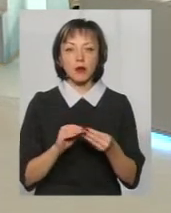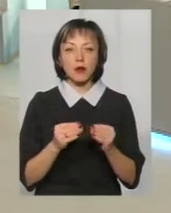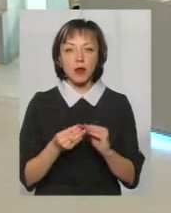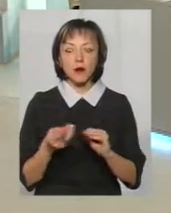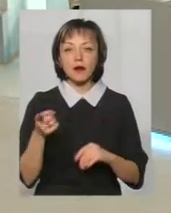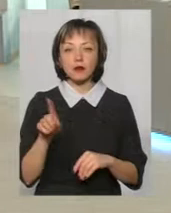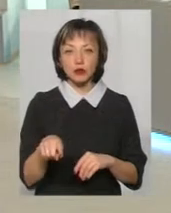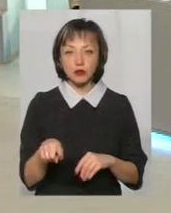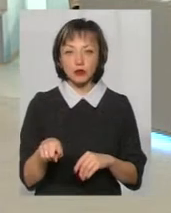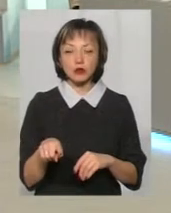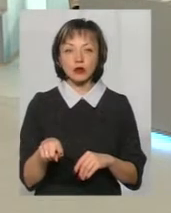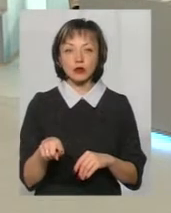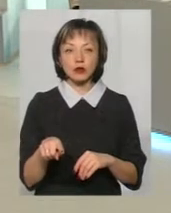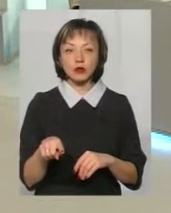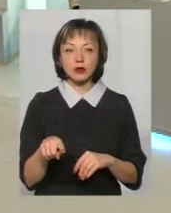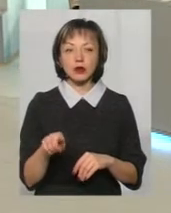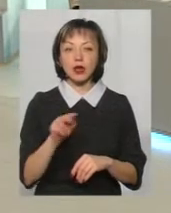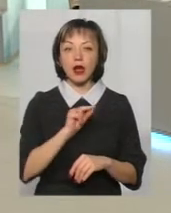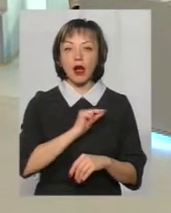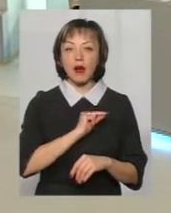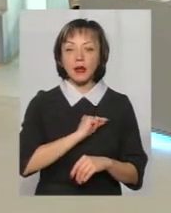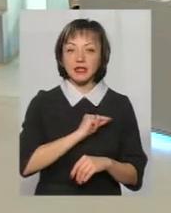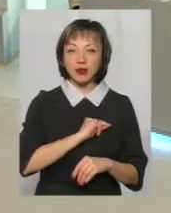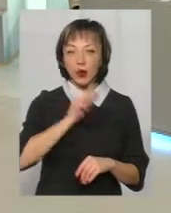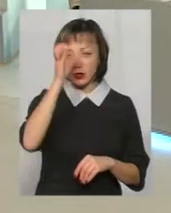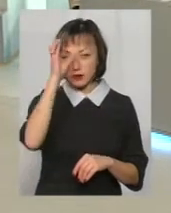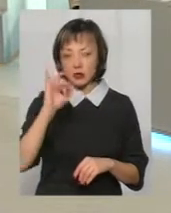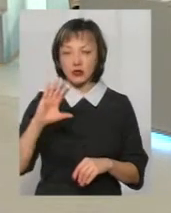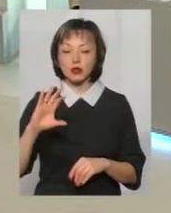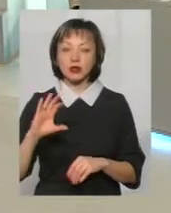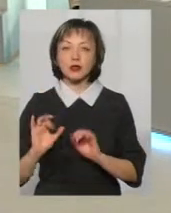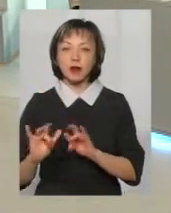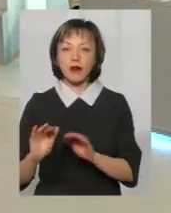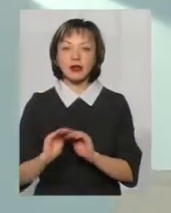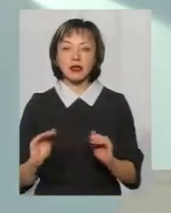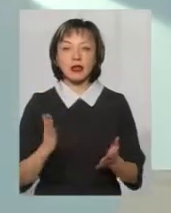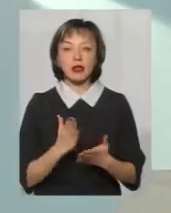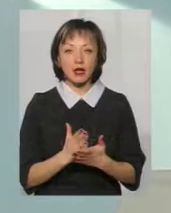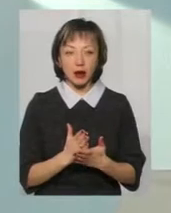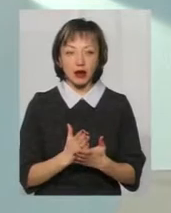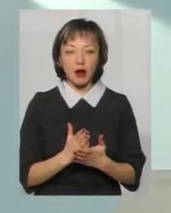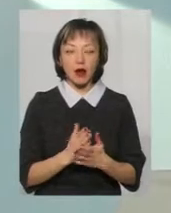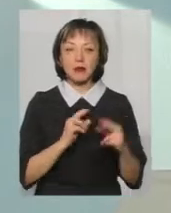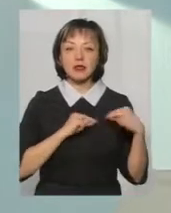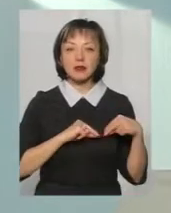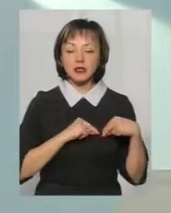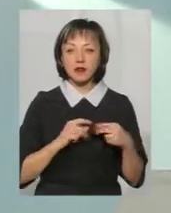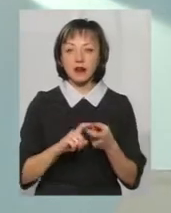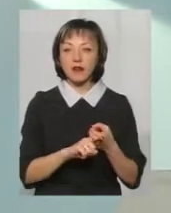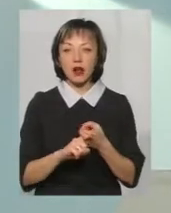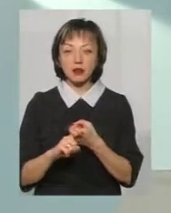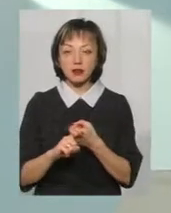кадри, що стосується освіти і що стосується служби у справах дітей, є. Кадрів, які